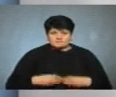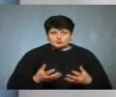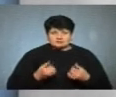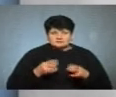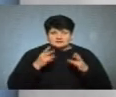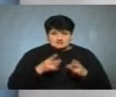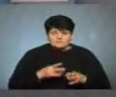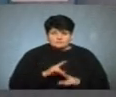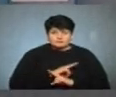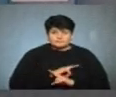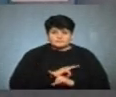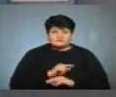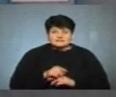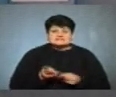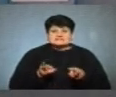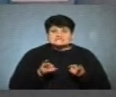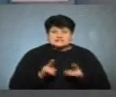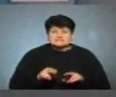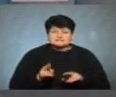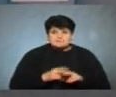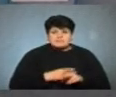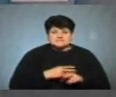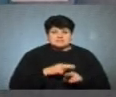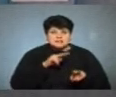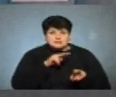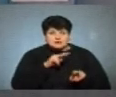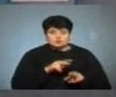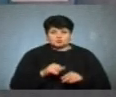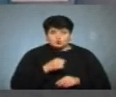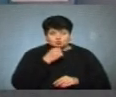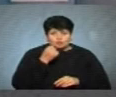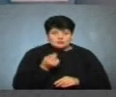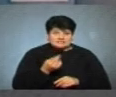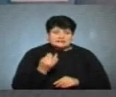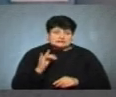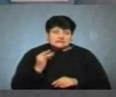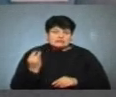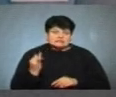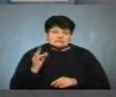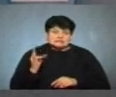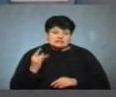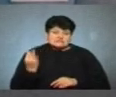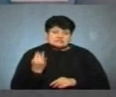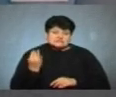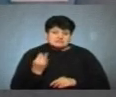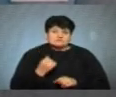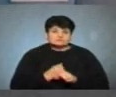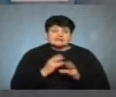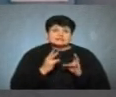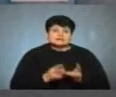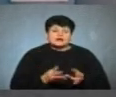травм він загинув. Тобто він залишився без нагляду дорослих, і от така дитяча цікавість призвела до трагедій.